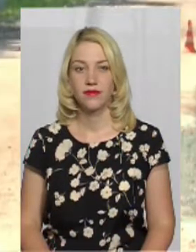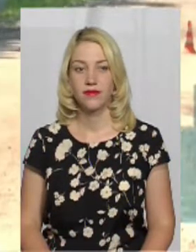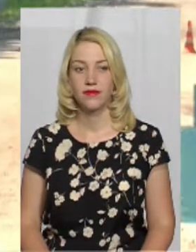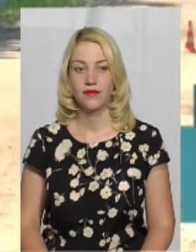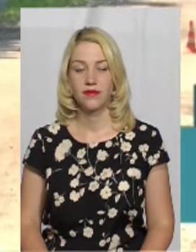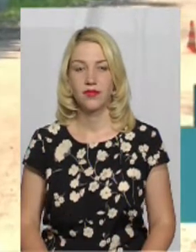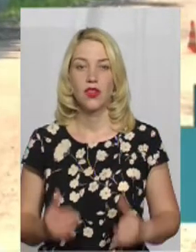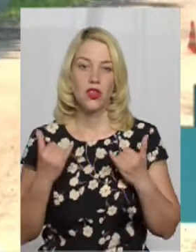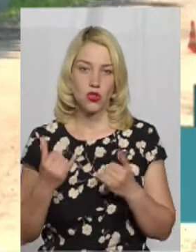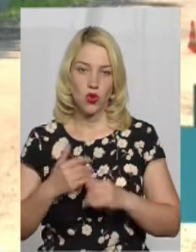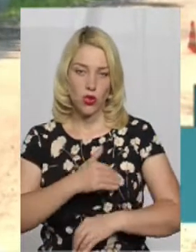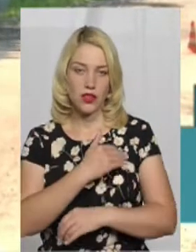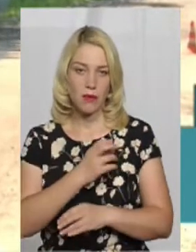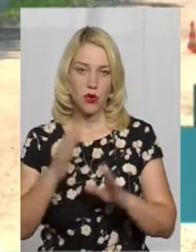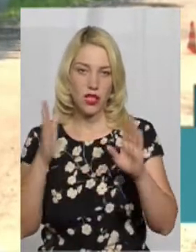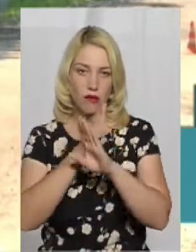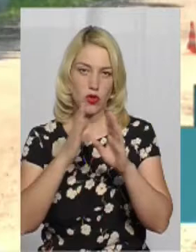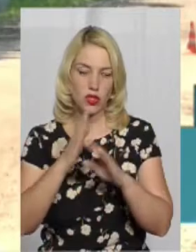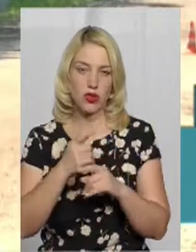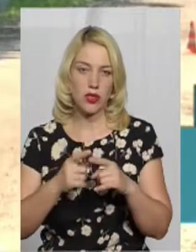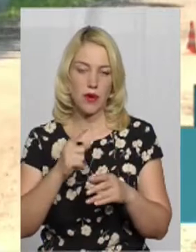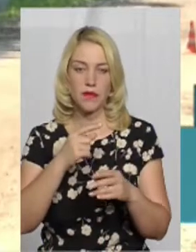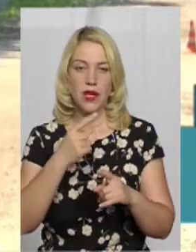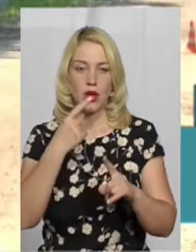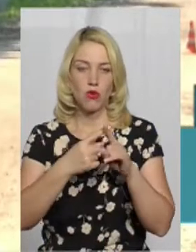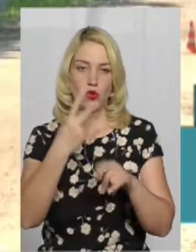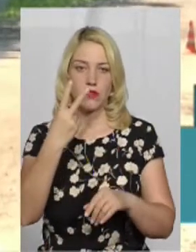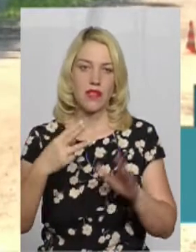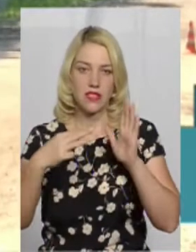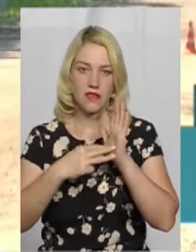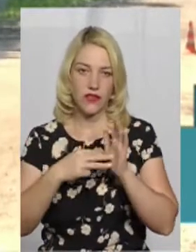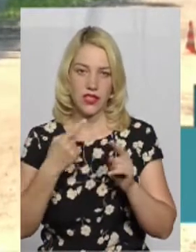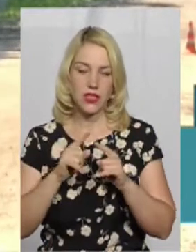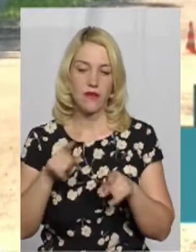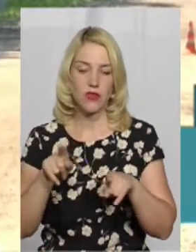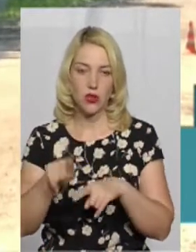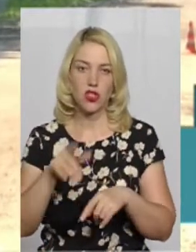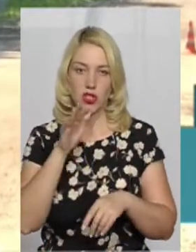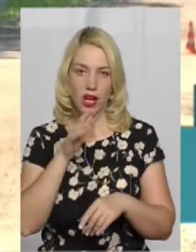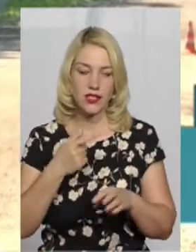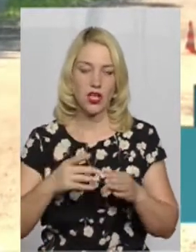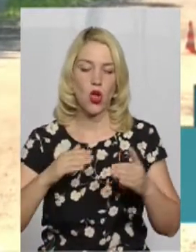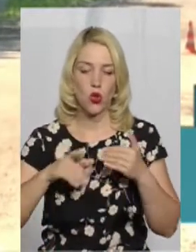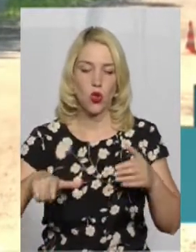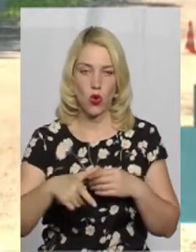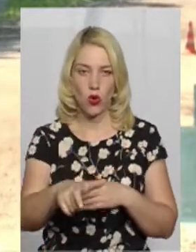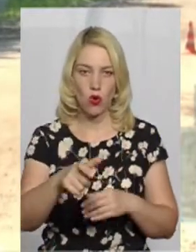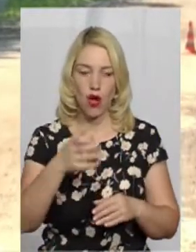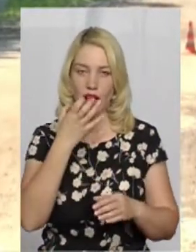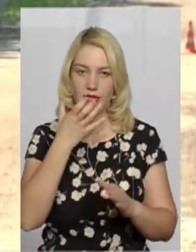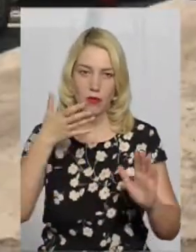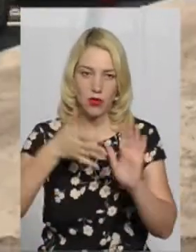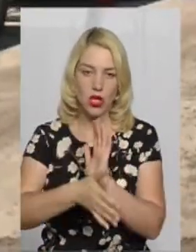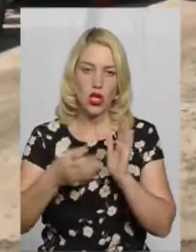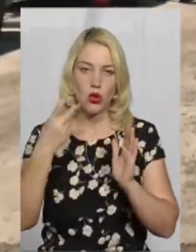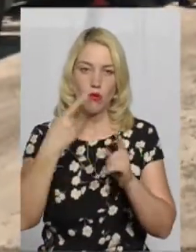Сьогодні температура навколишнього середовища сягає 28 градусів за Цельсію. У той самий час дорожнє покриття прогрівається до 45